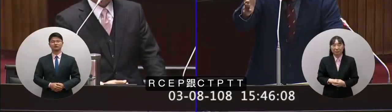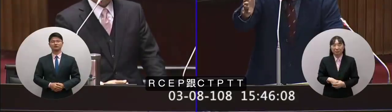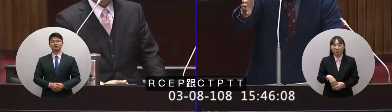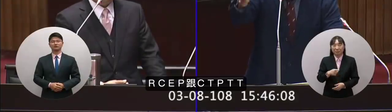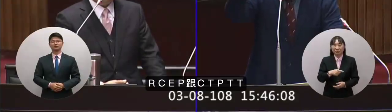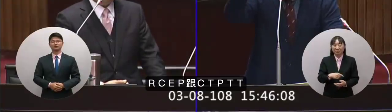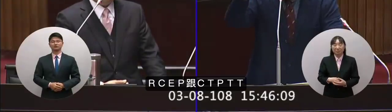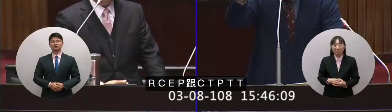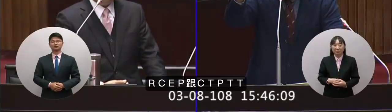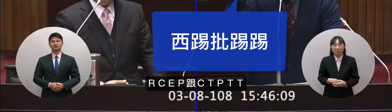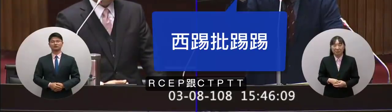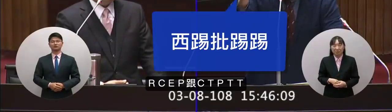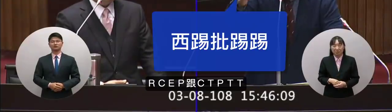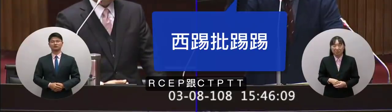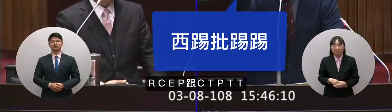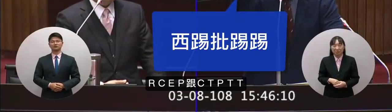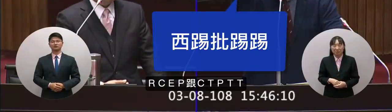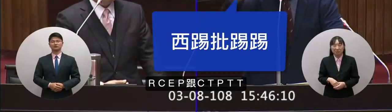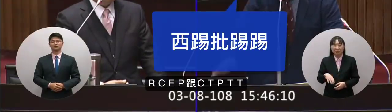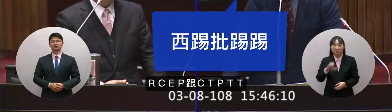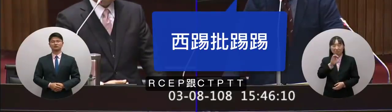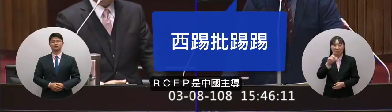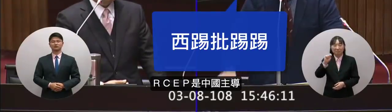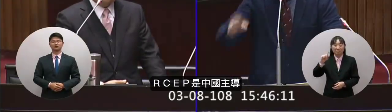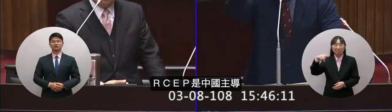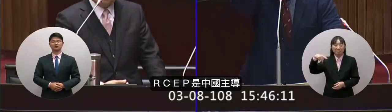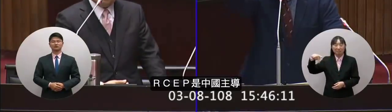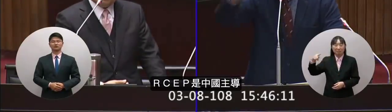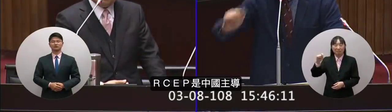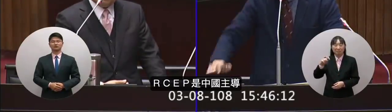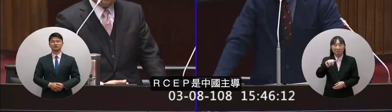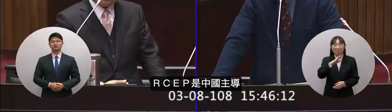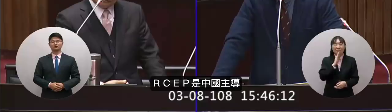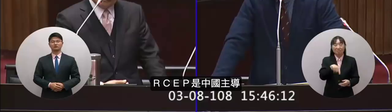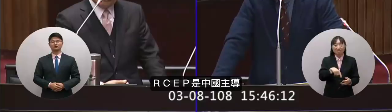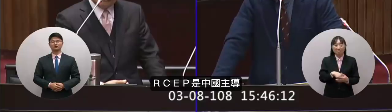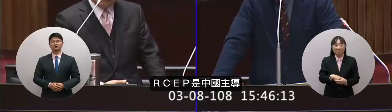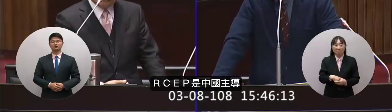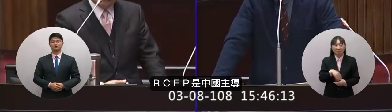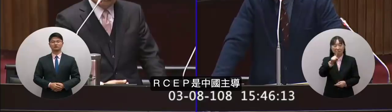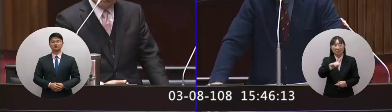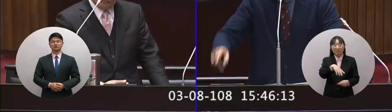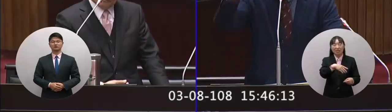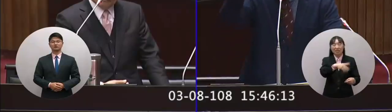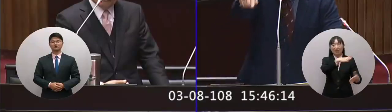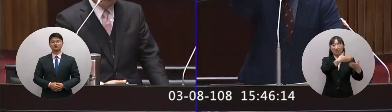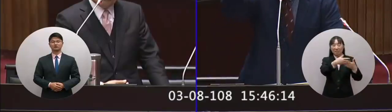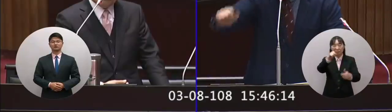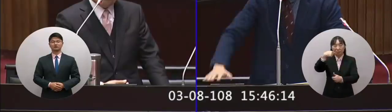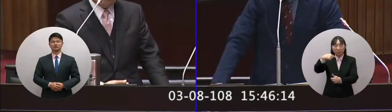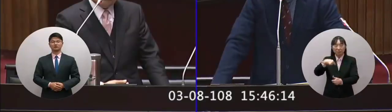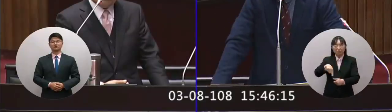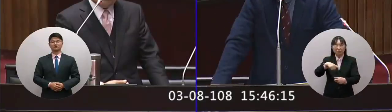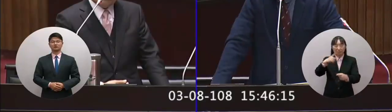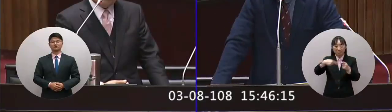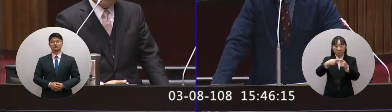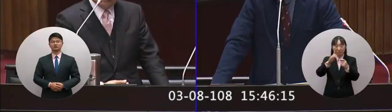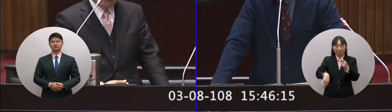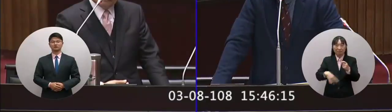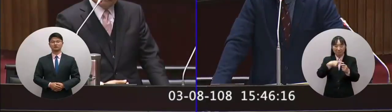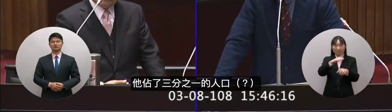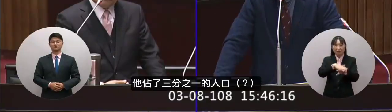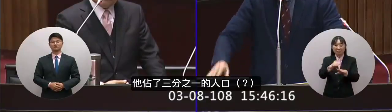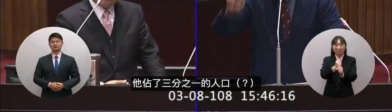RCEP和CTPTTRCEP是中國指導在今年年底就會